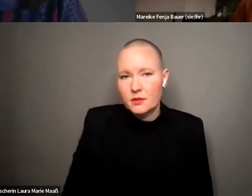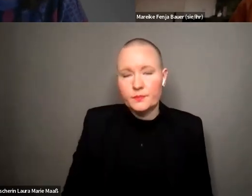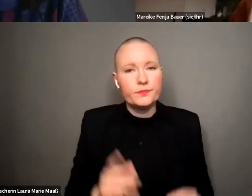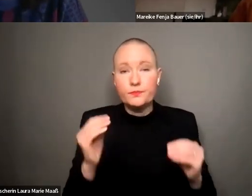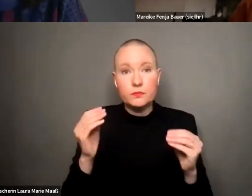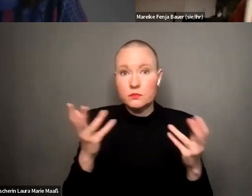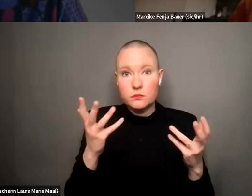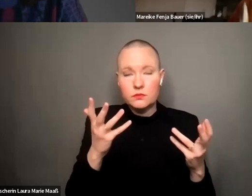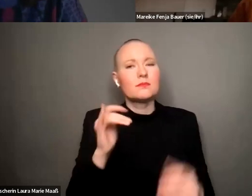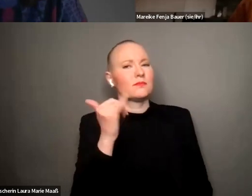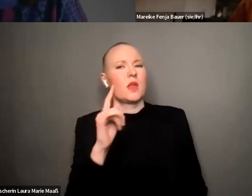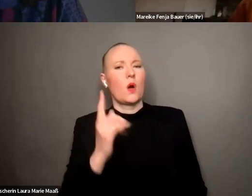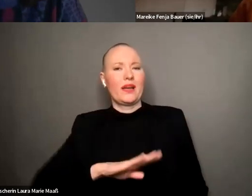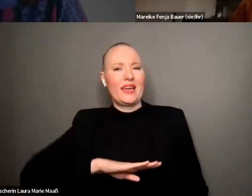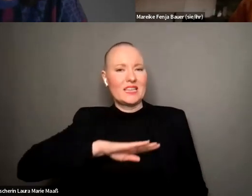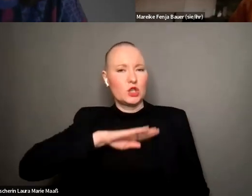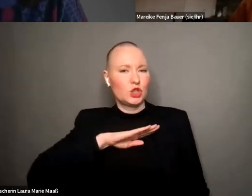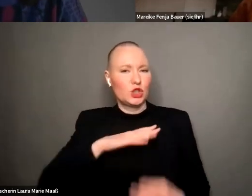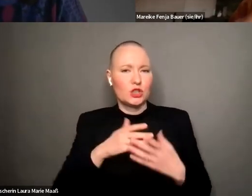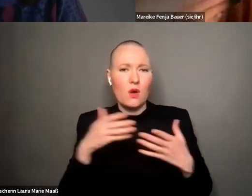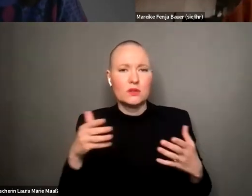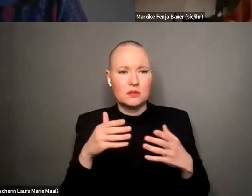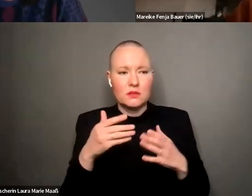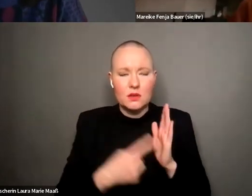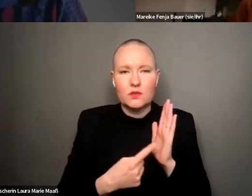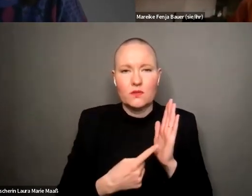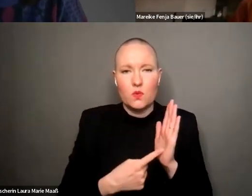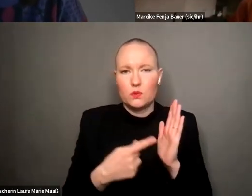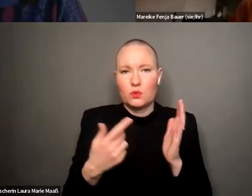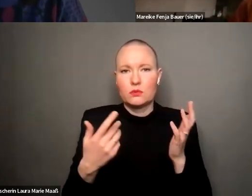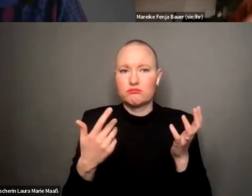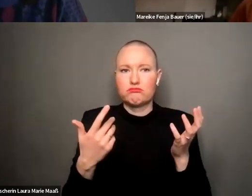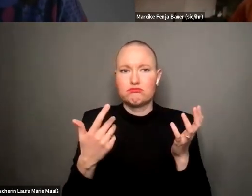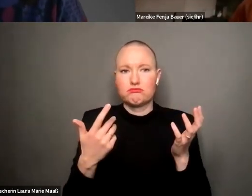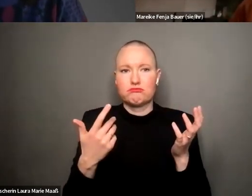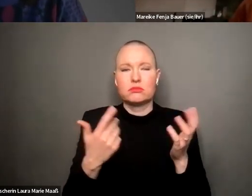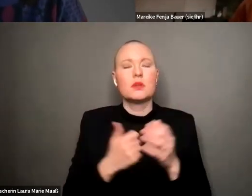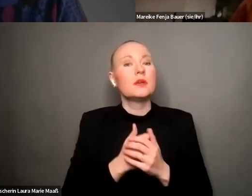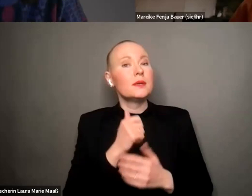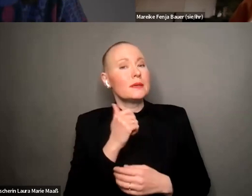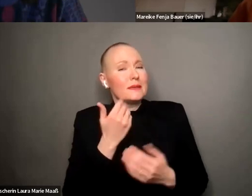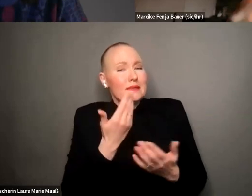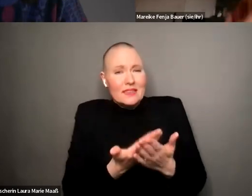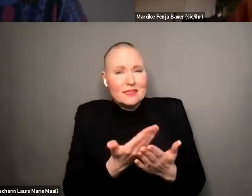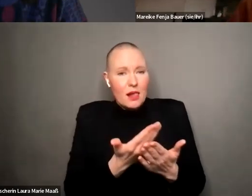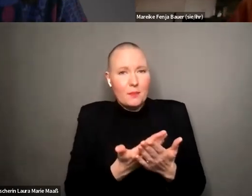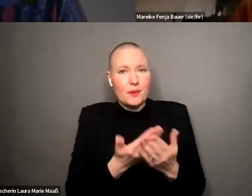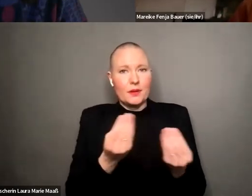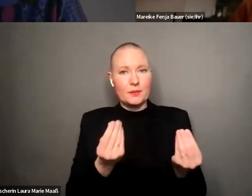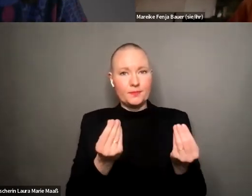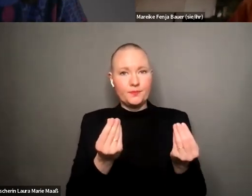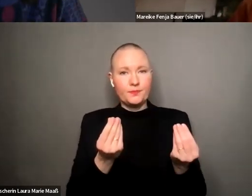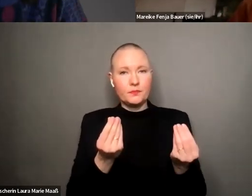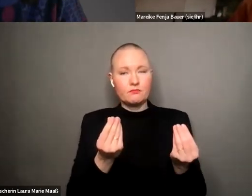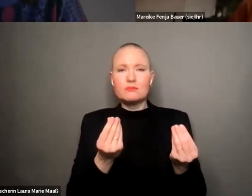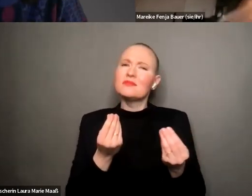es ist auch ethisch natürlich eine herausforderung also es ist ja schon auch deswegen finde ich das genau ich glaube ich finde es wichtig darüber transparent